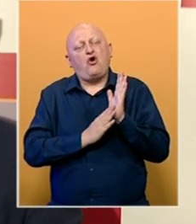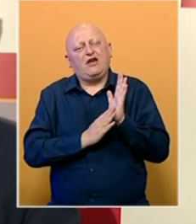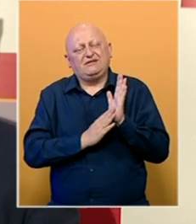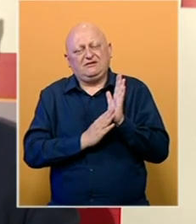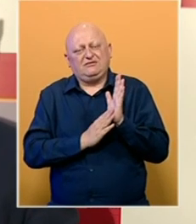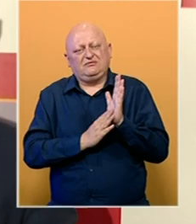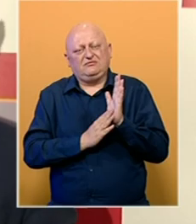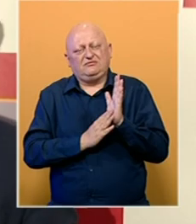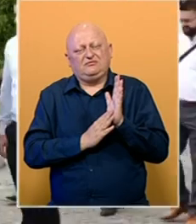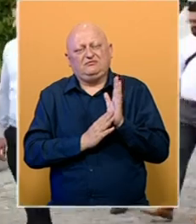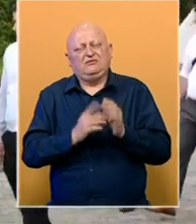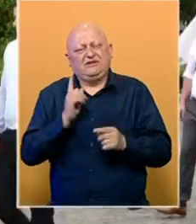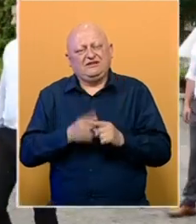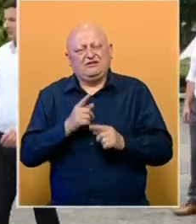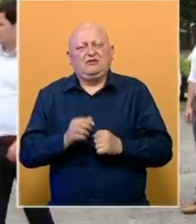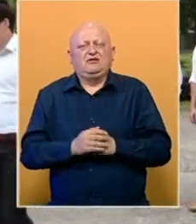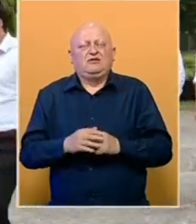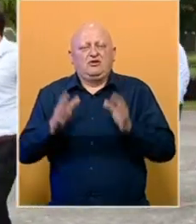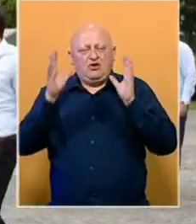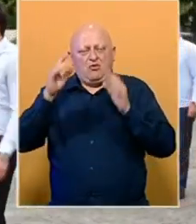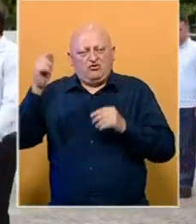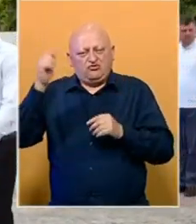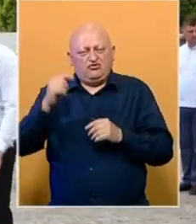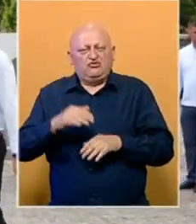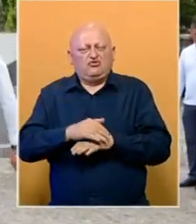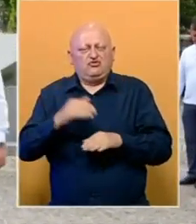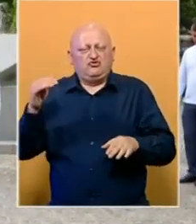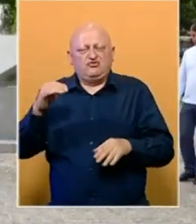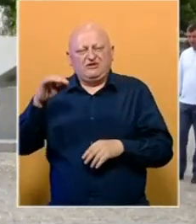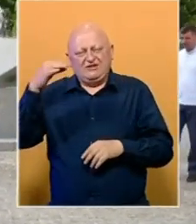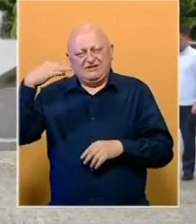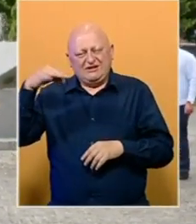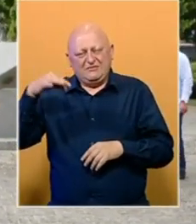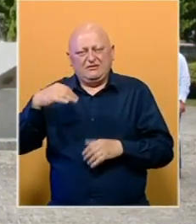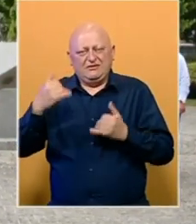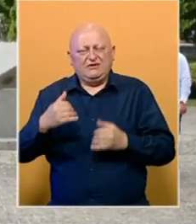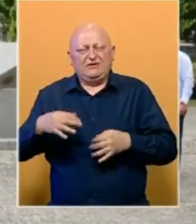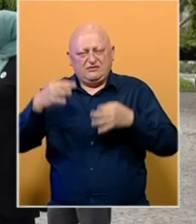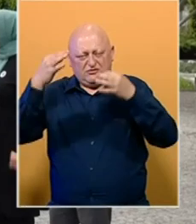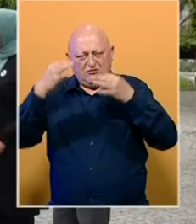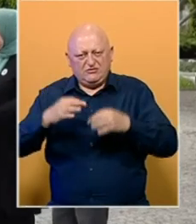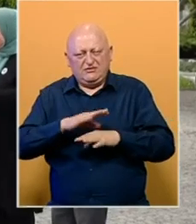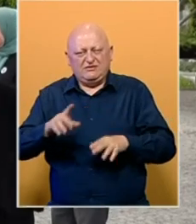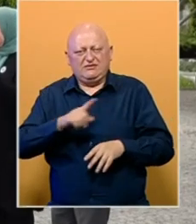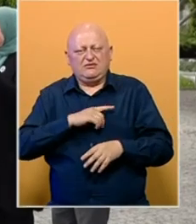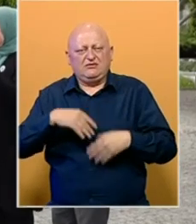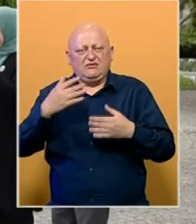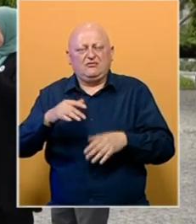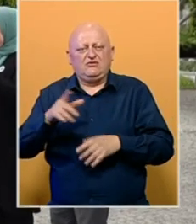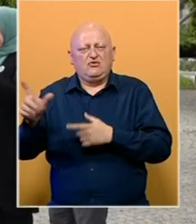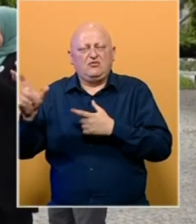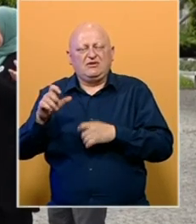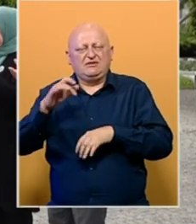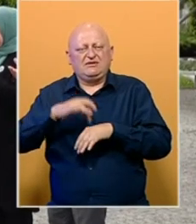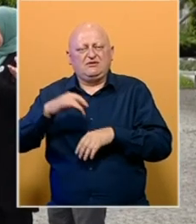uz istinu. Bošnjački odbornici u Skupštini opštine Srebrenica danas su počast svim nastradalim odali u memorialnom